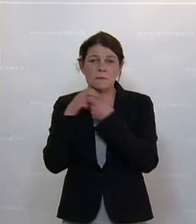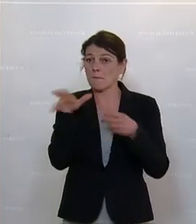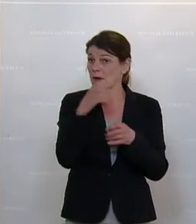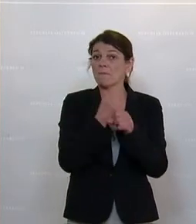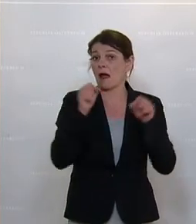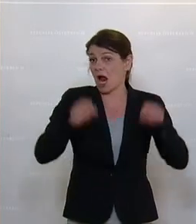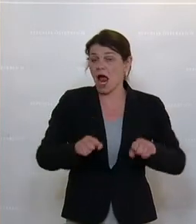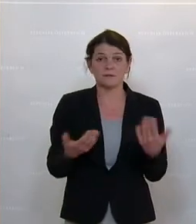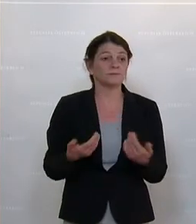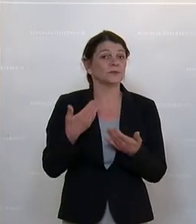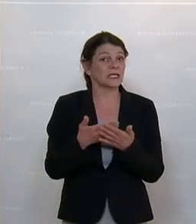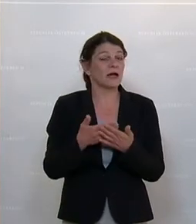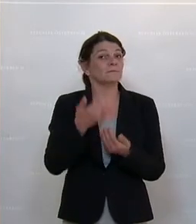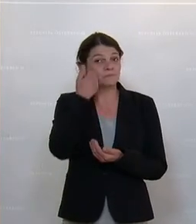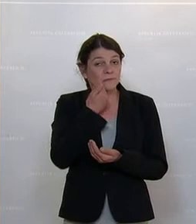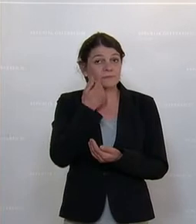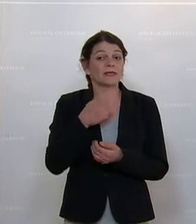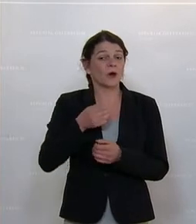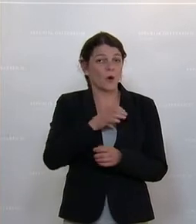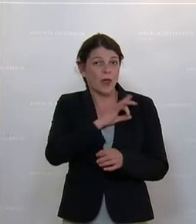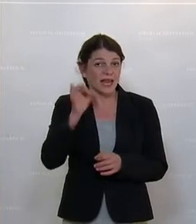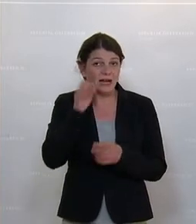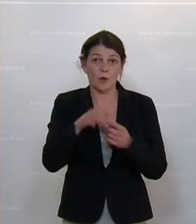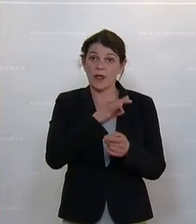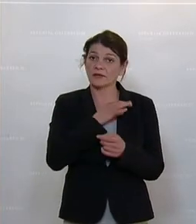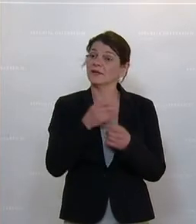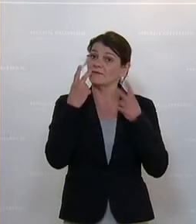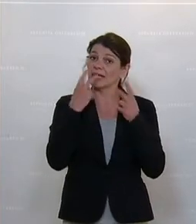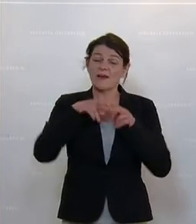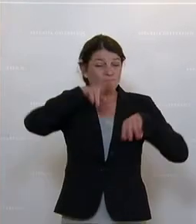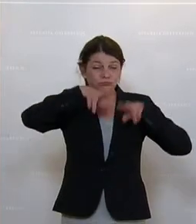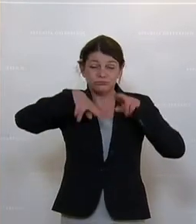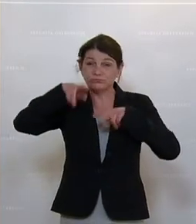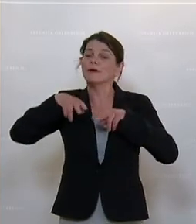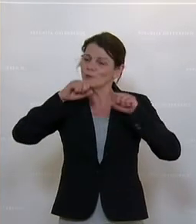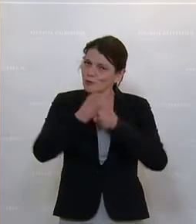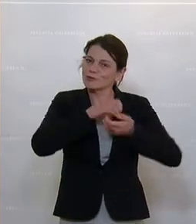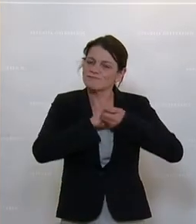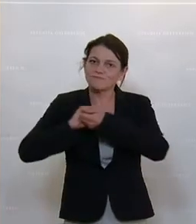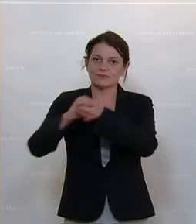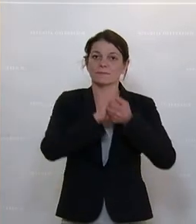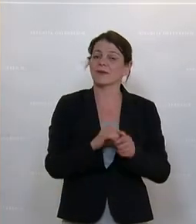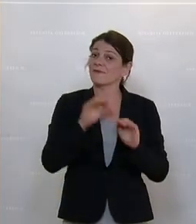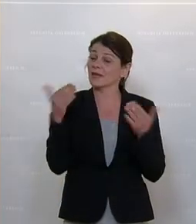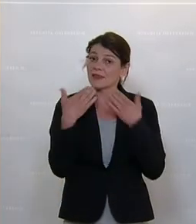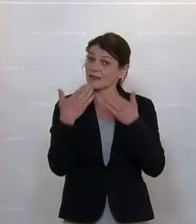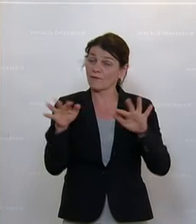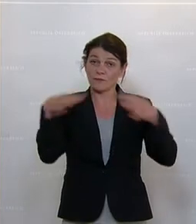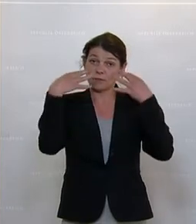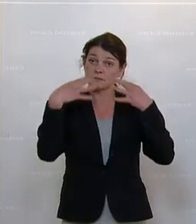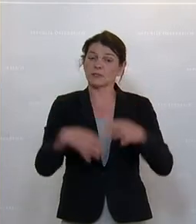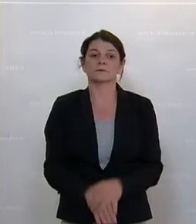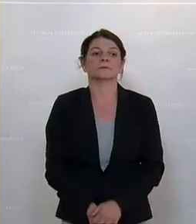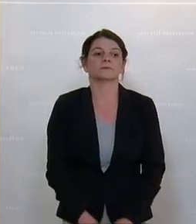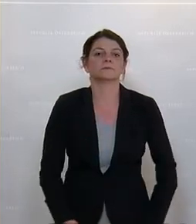Sinne, meine geschätzten Kolleginnen und Kollegen, in Vielfalt geeint und danke für Ihre Aufmerksamkeit. Wir tun Simone